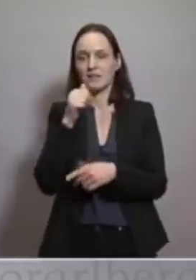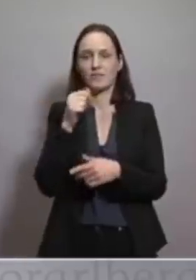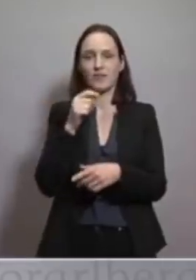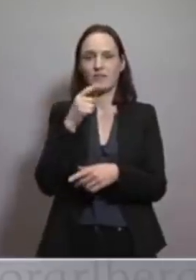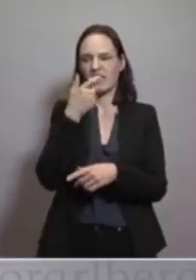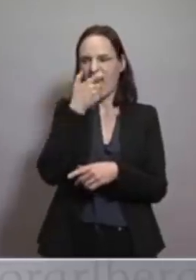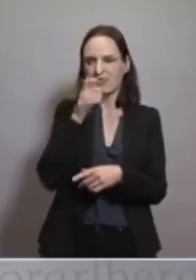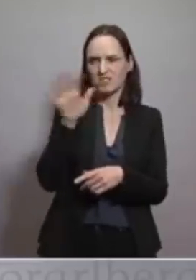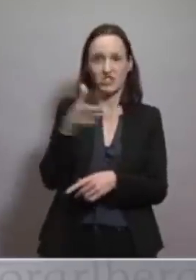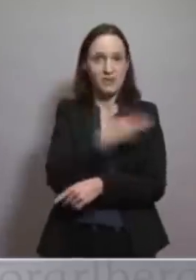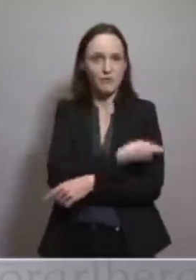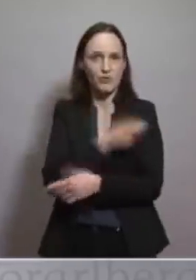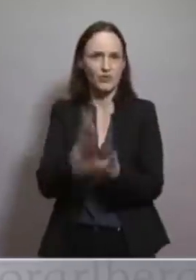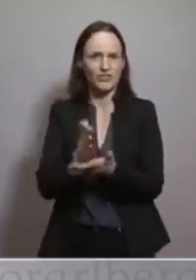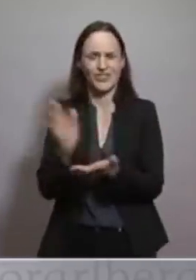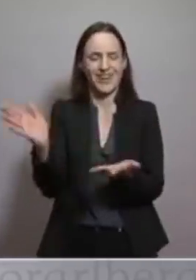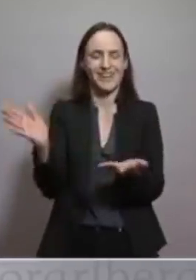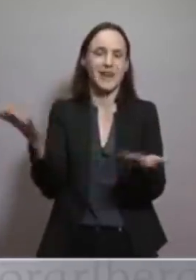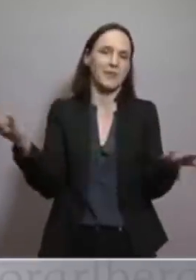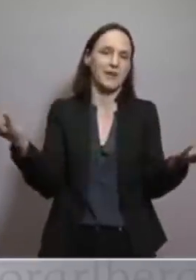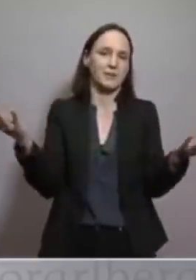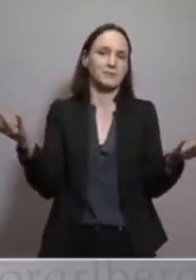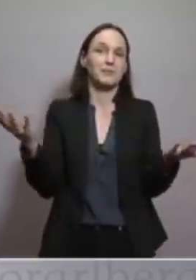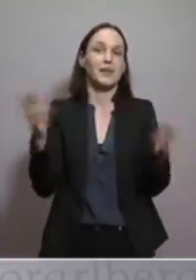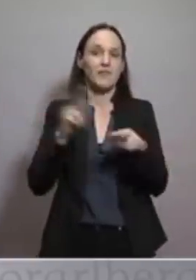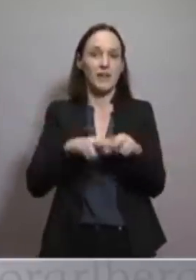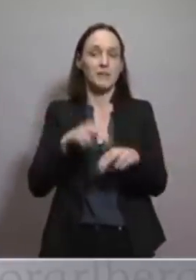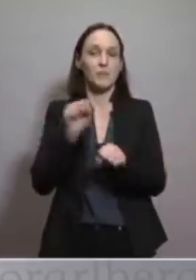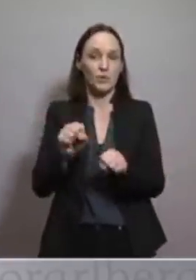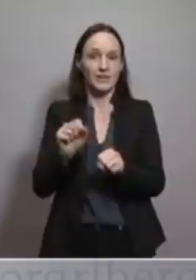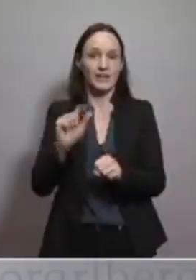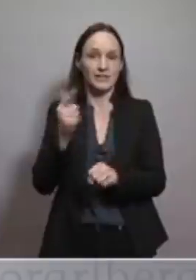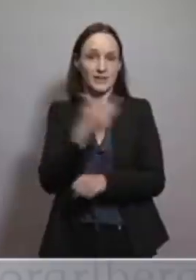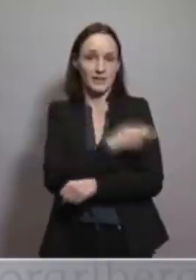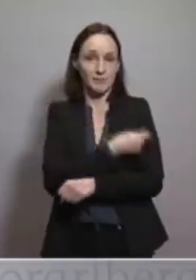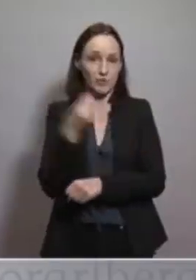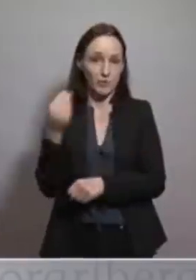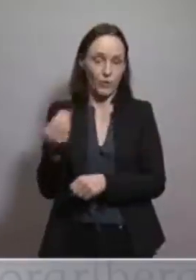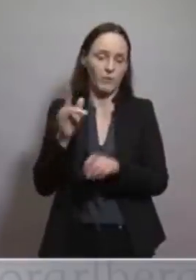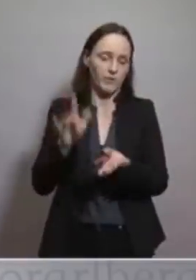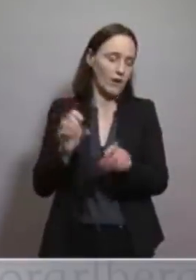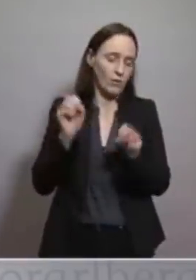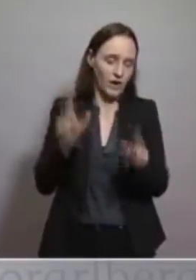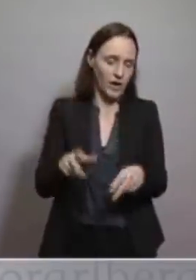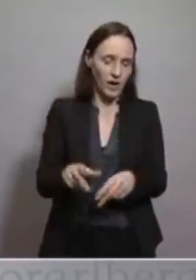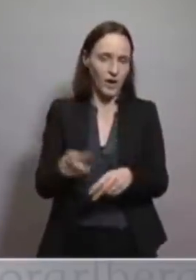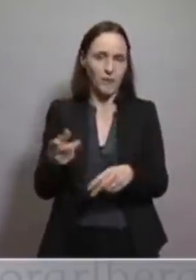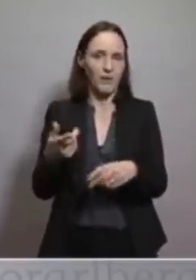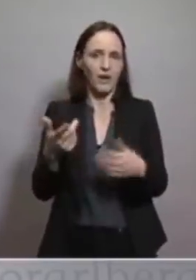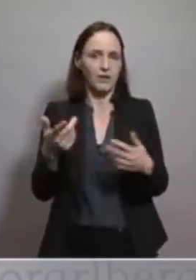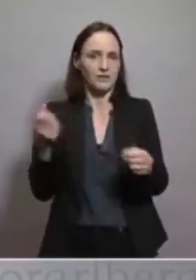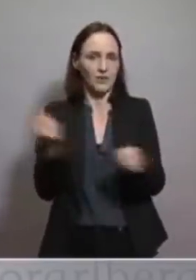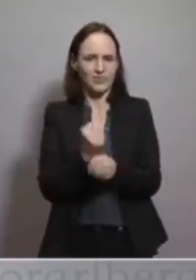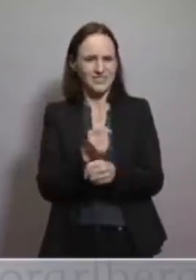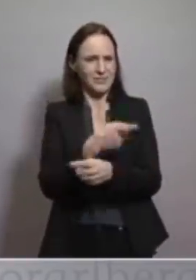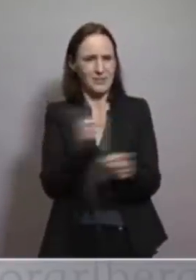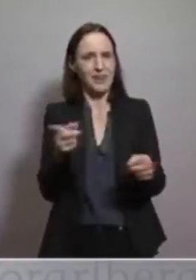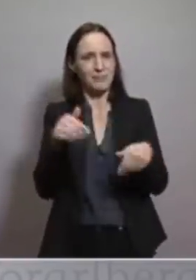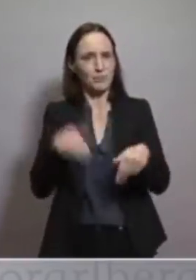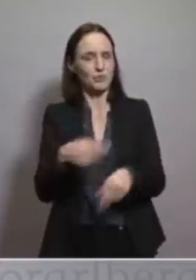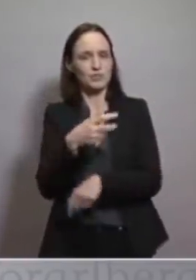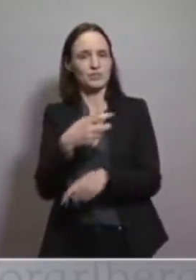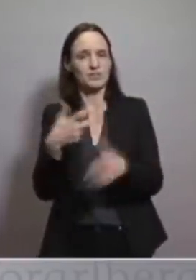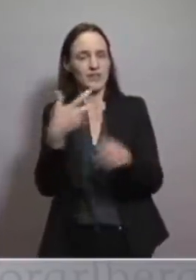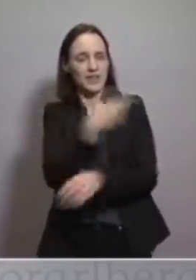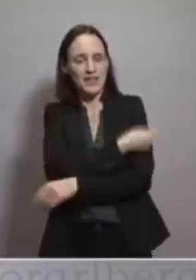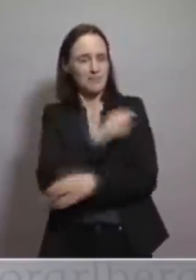Und wenn es eine zweite Möglichkeit dann gibt, dann gibt es es halt. Aber wie gesagt, es orientiert sich am Impfplan und der Verfügbarkeit des